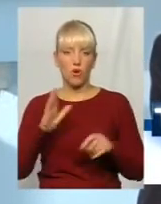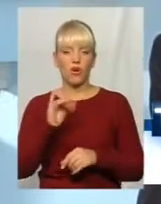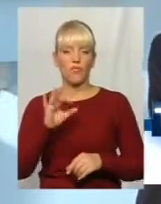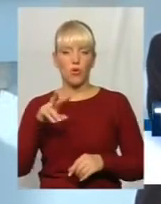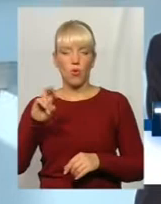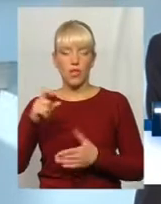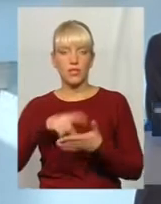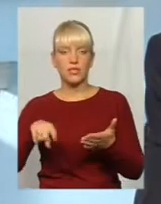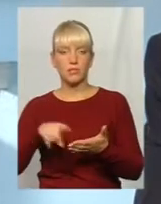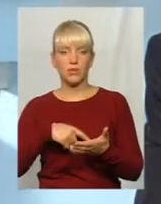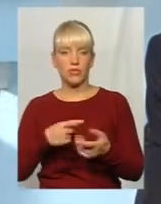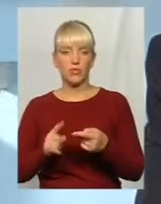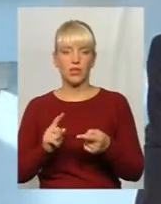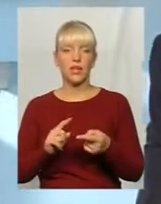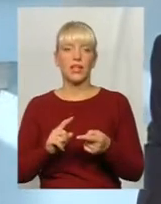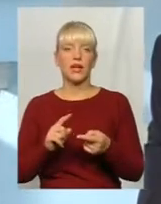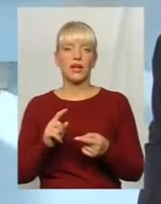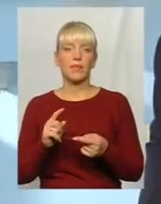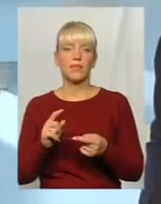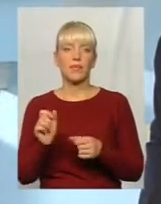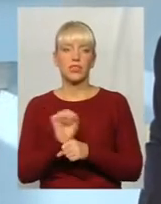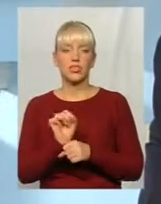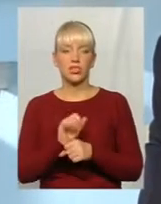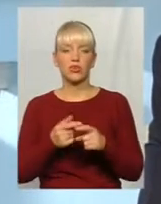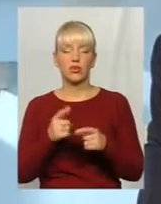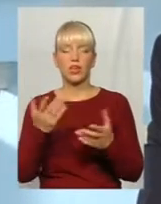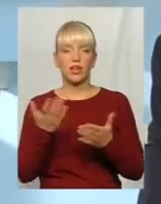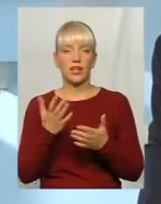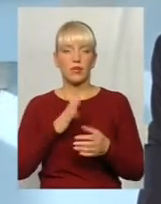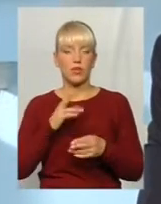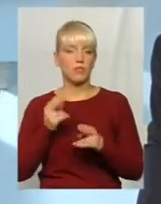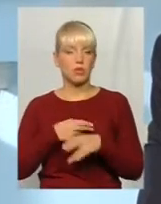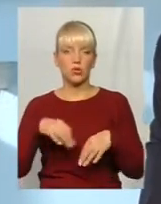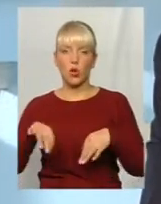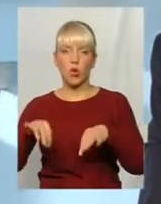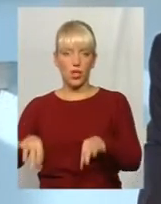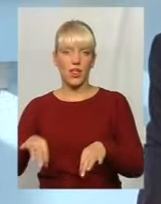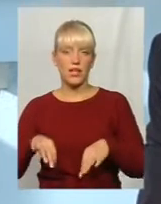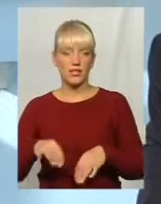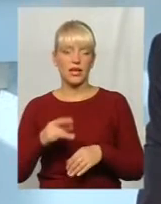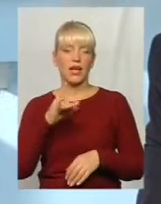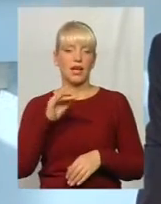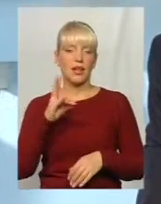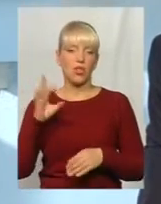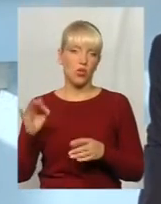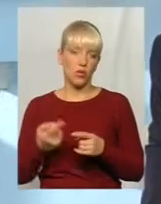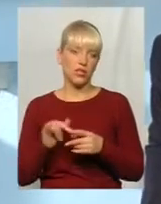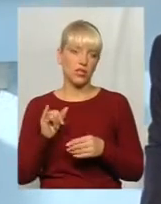залишилася одна рама без колес, Рено, я вже не пам'ятаю, якого випуску. Тобто, ми домовилися, що це